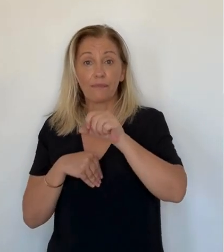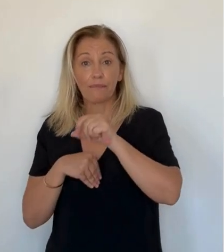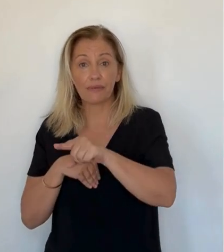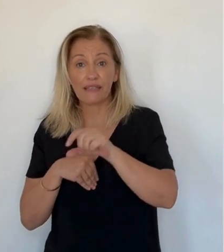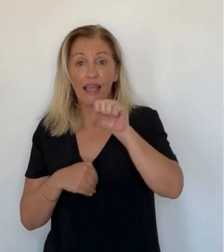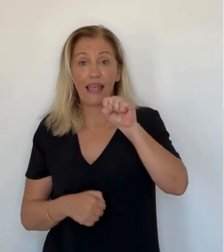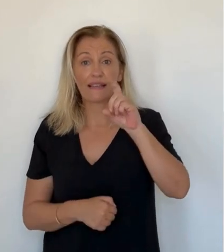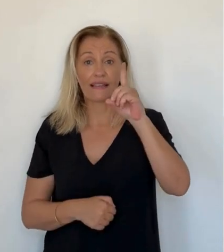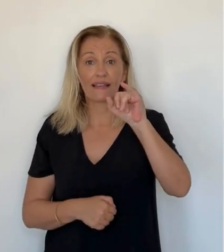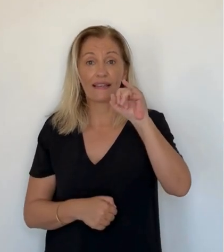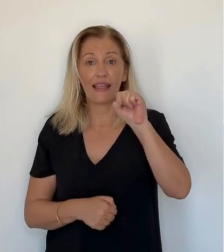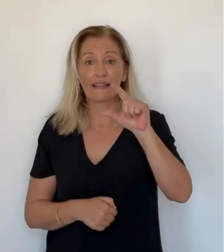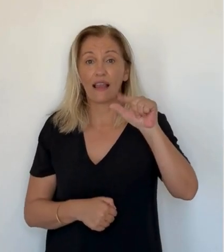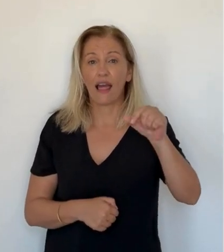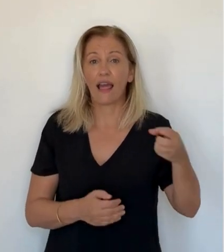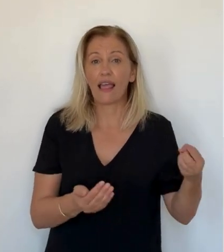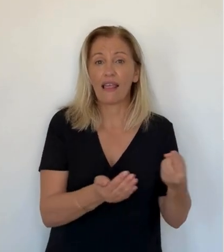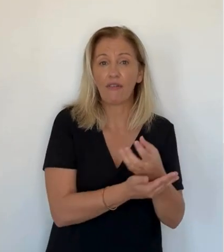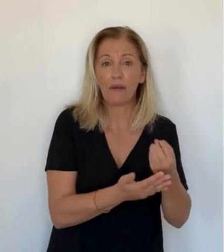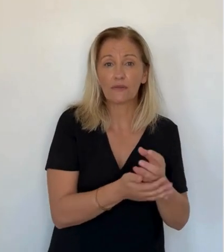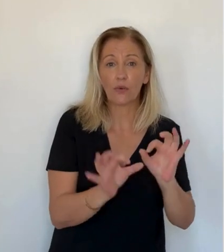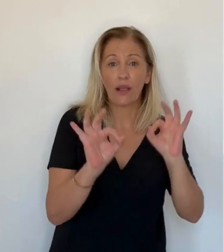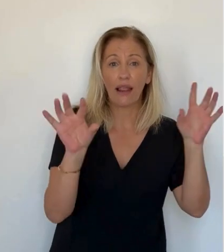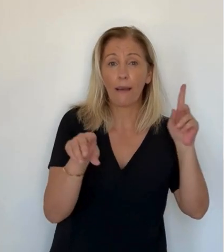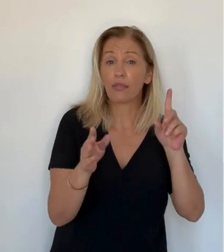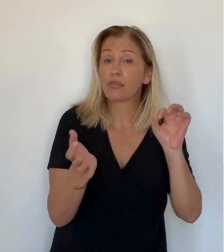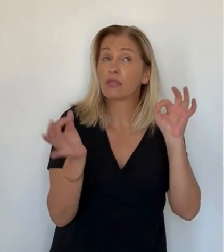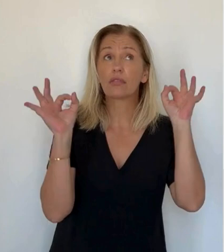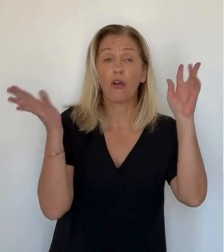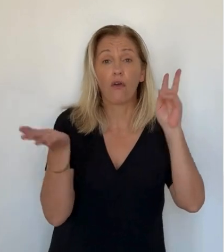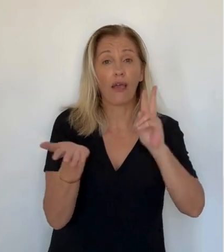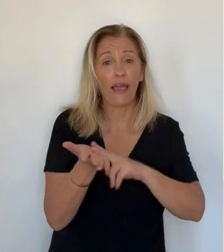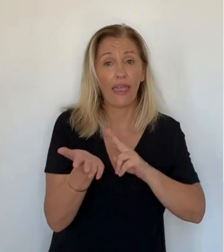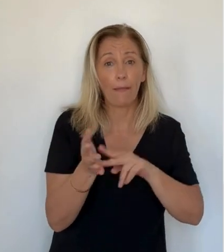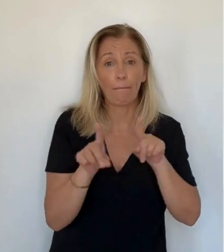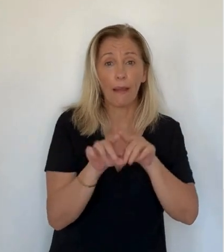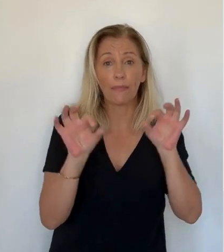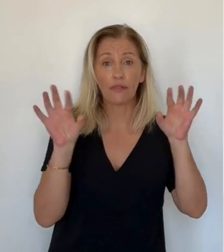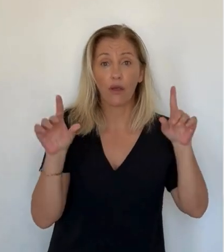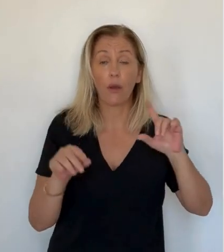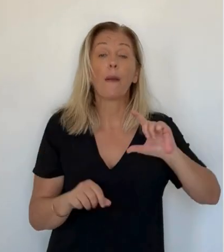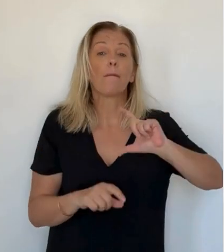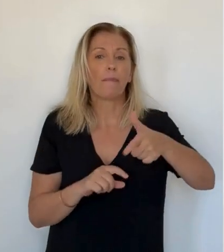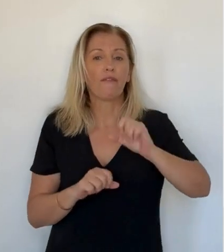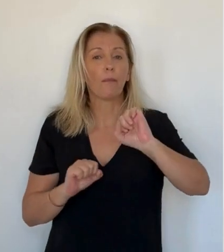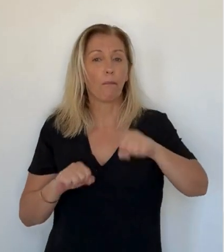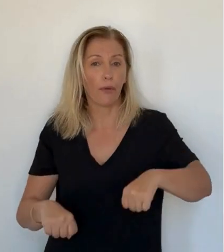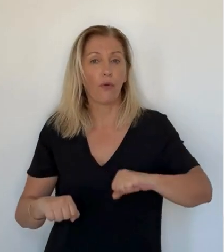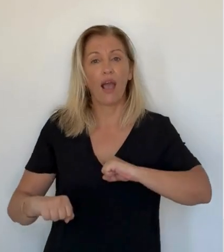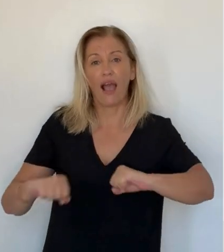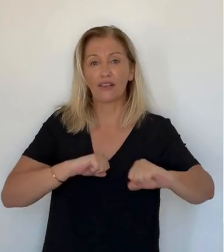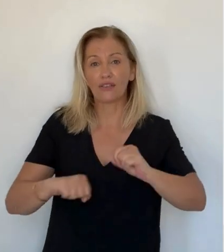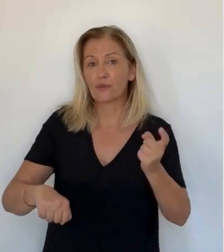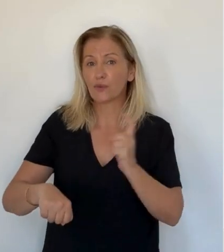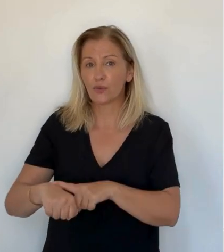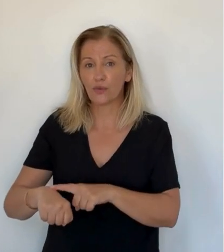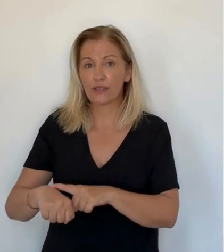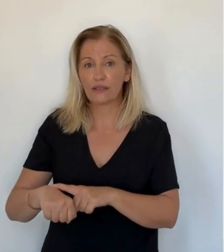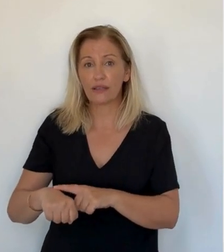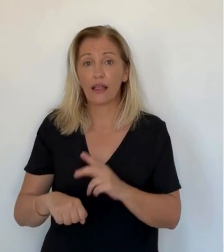Comme ça, le SDIS a les informations en temps réel. Et on peut déclencher immédiatement une action.